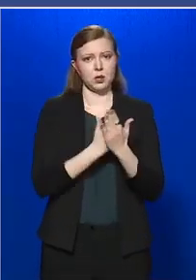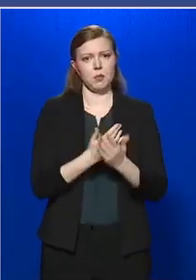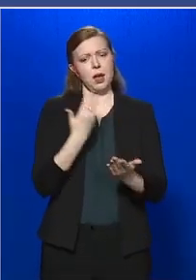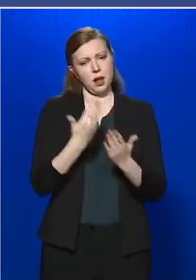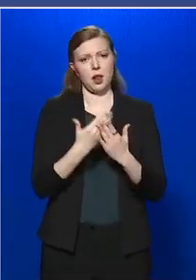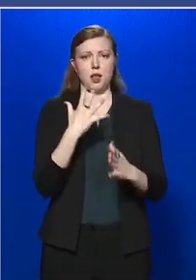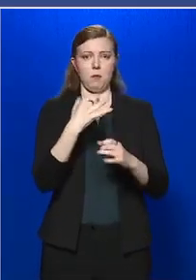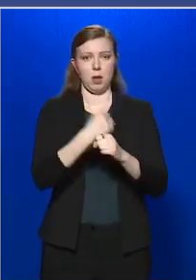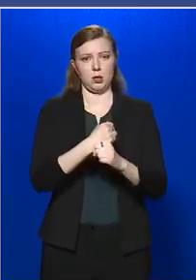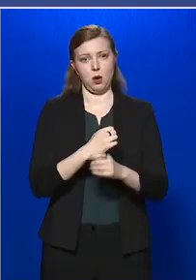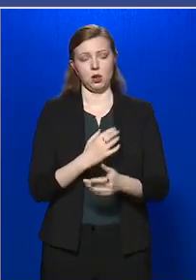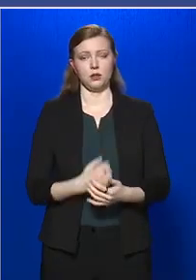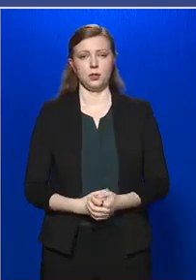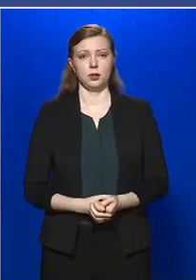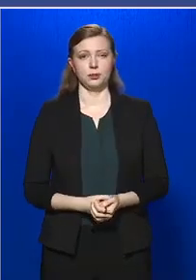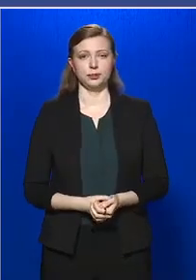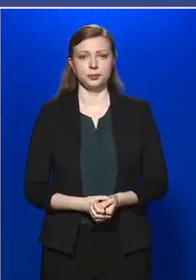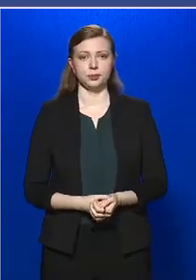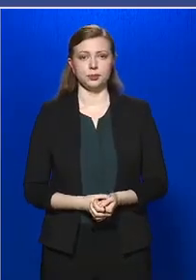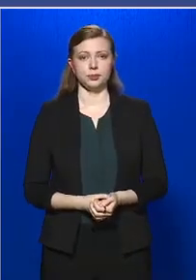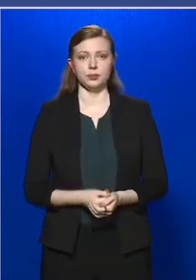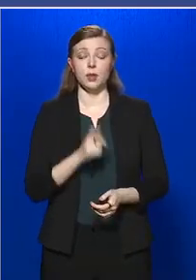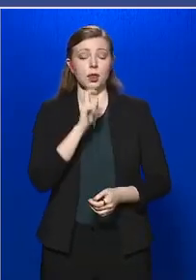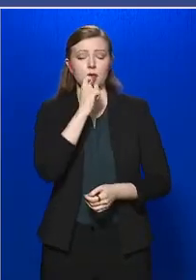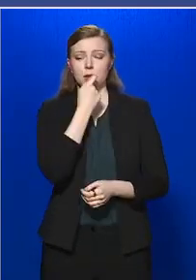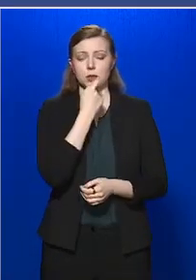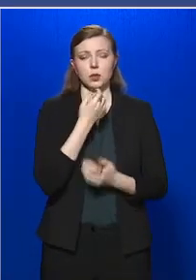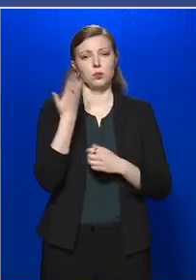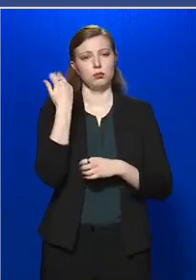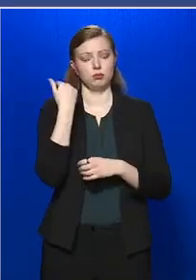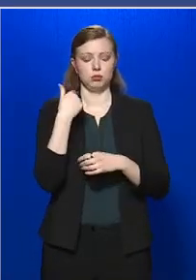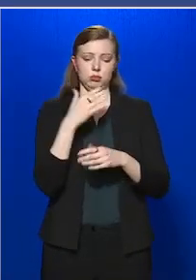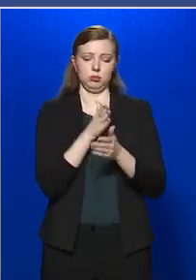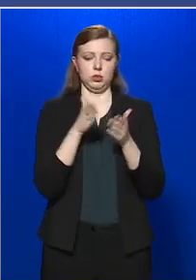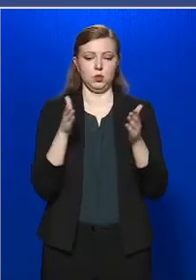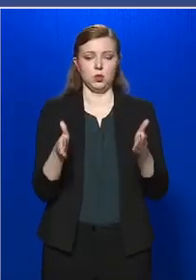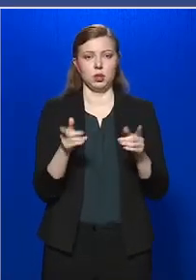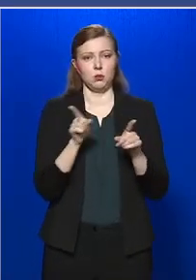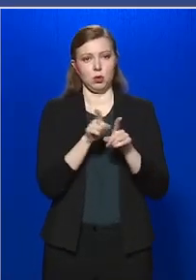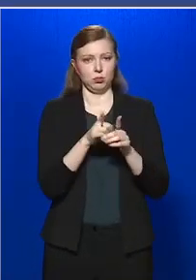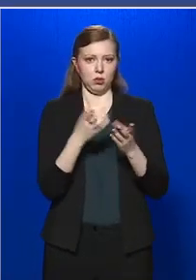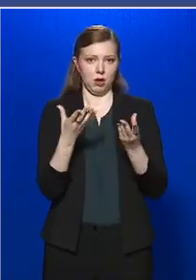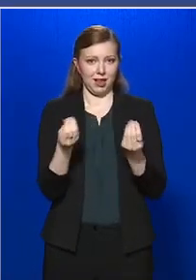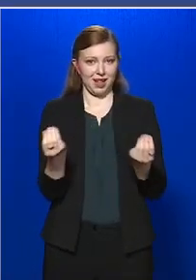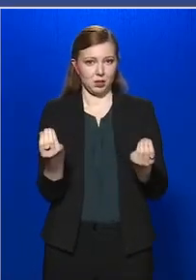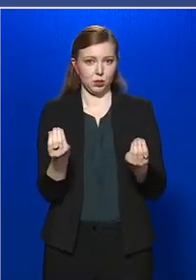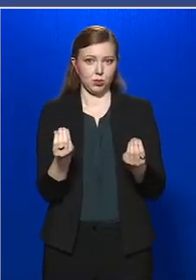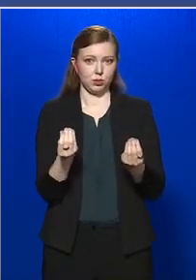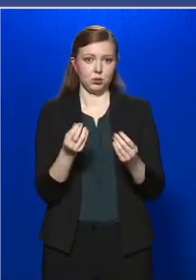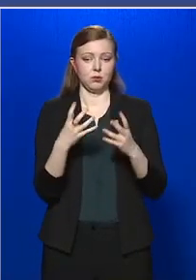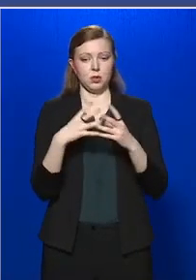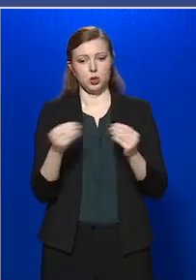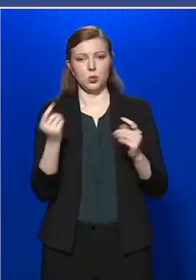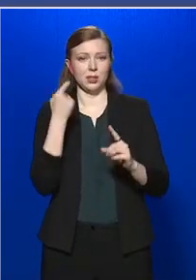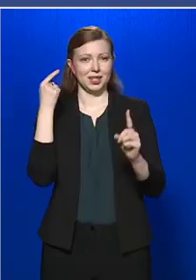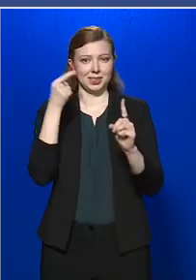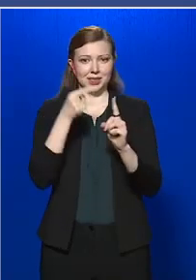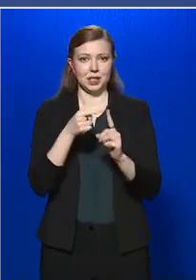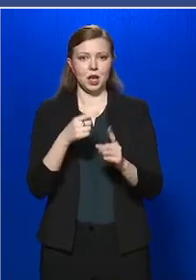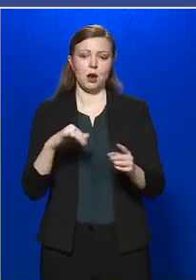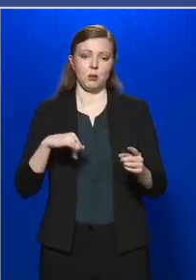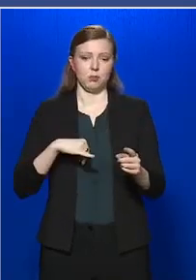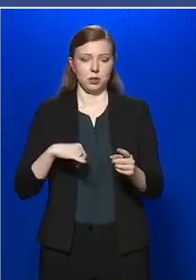betartásra kerüljenek. Az sem titok, hogy az elmúlt időszakban néhány olyan eszköz, amelyet a gyógyítást céljára